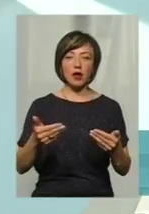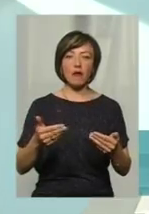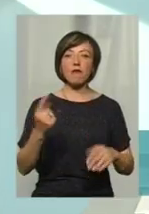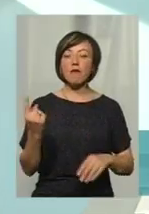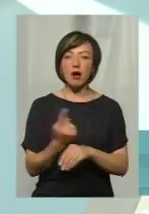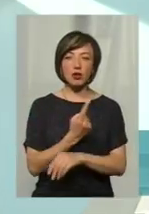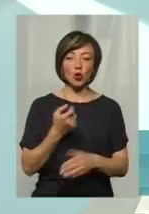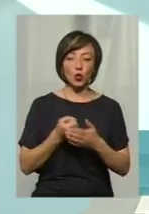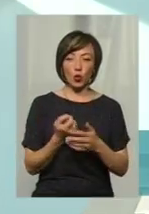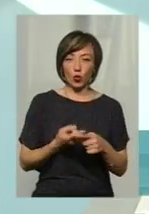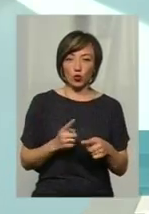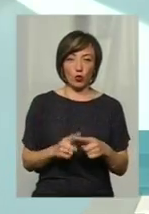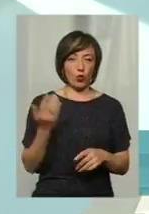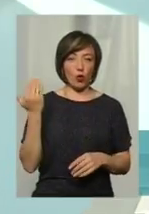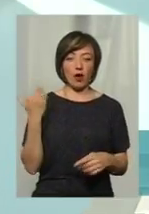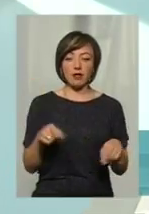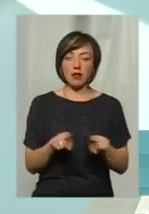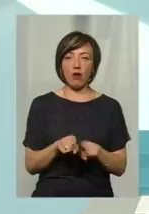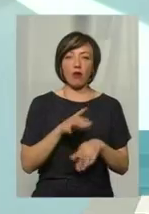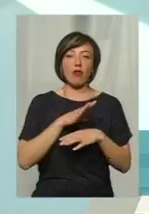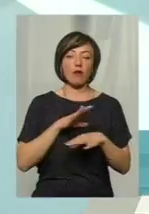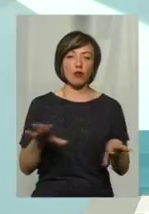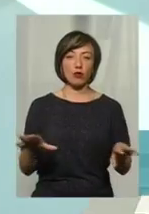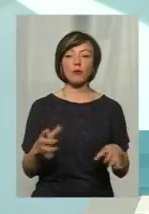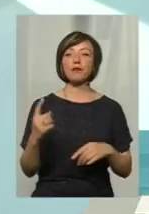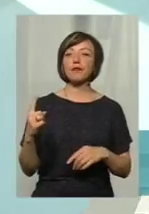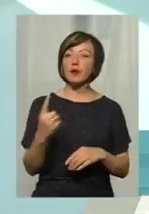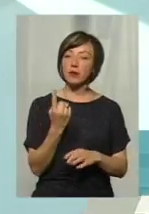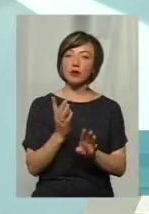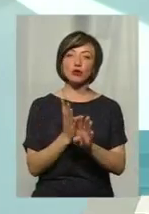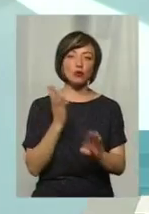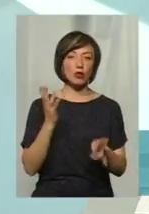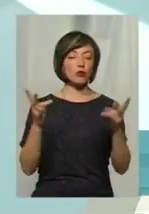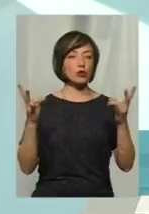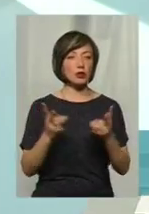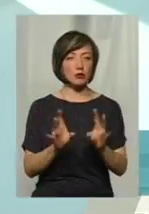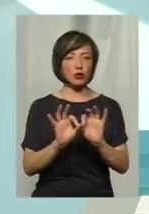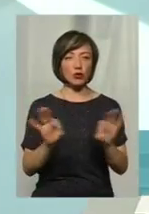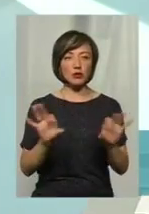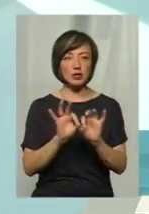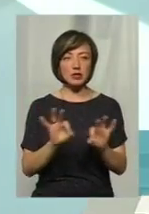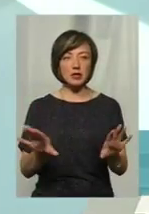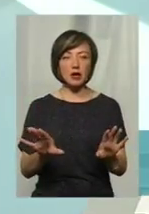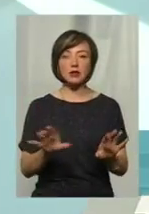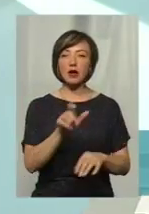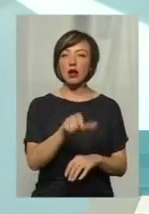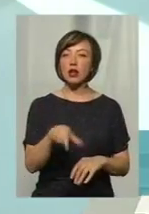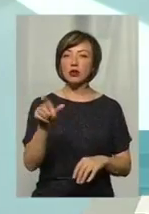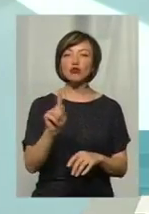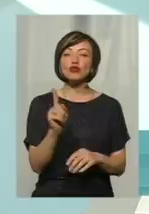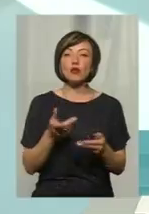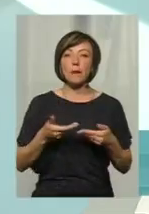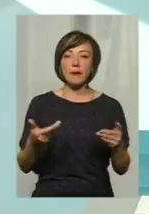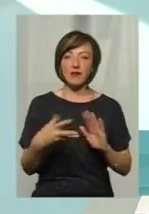програми не було. Я думаю, насамперед потрібно розказати глядачам, що ми взагалі вкладаємо в цю